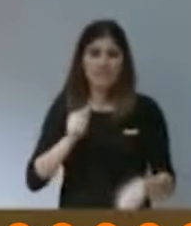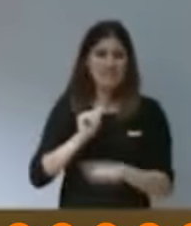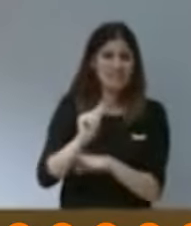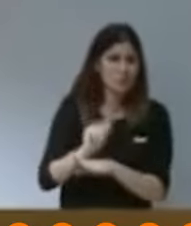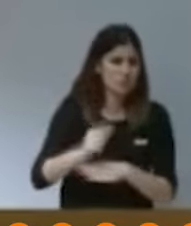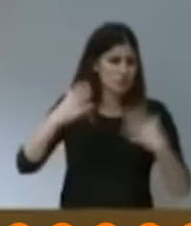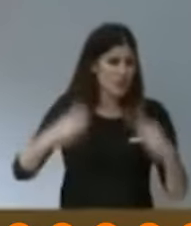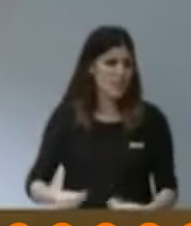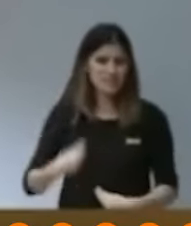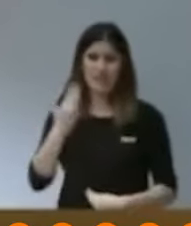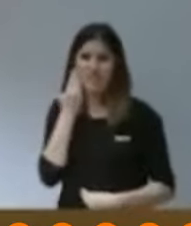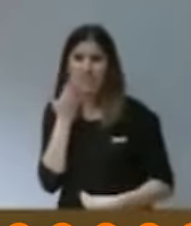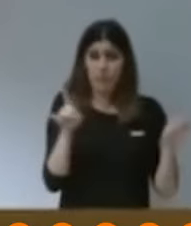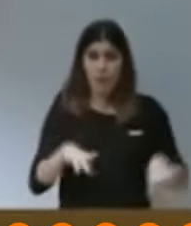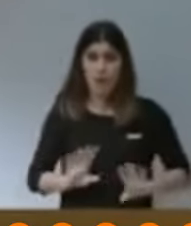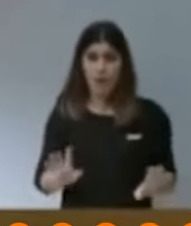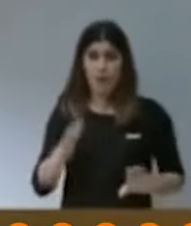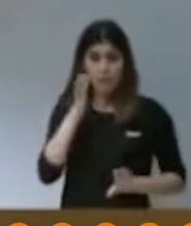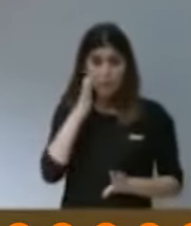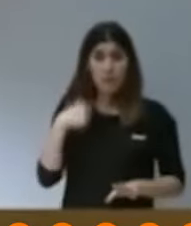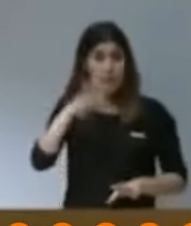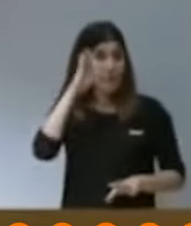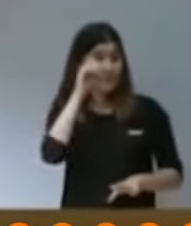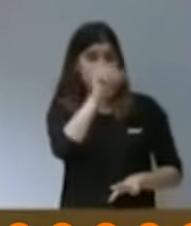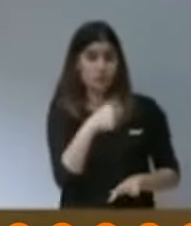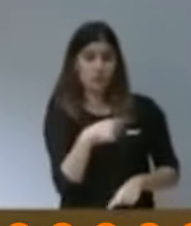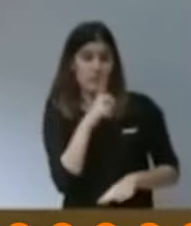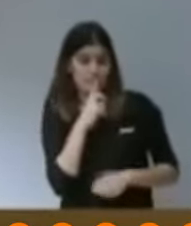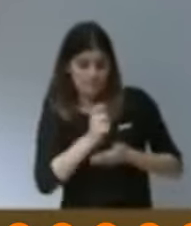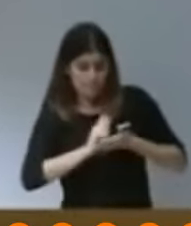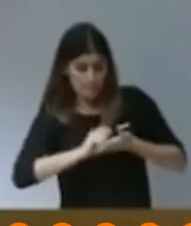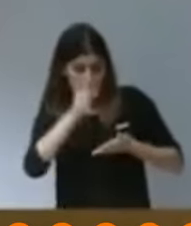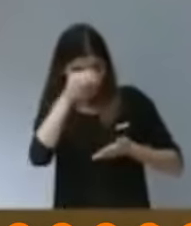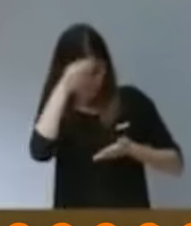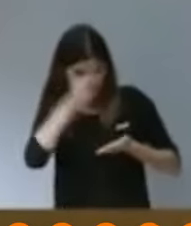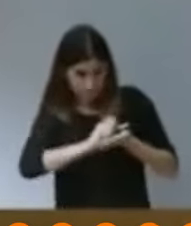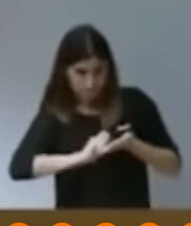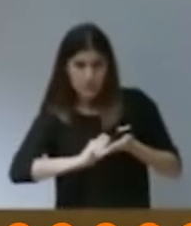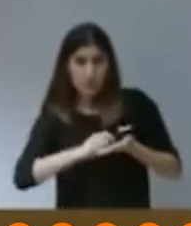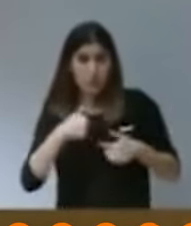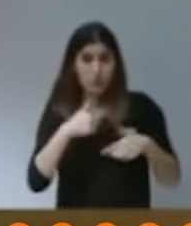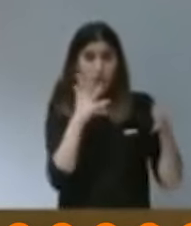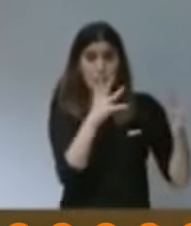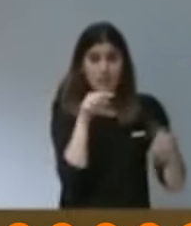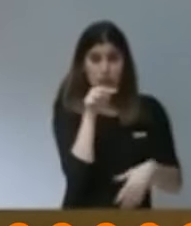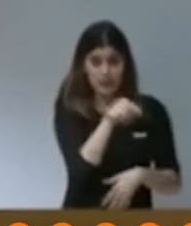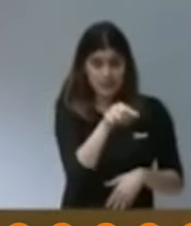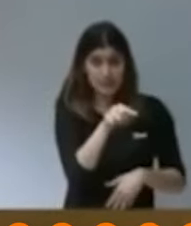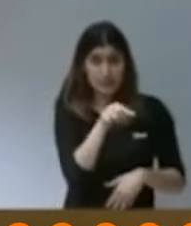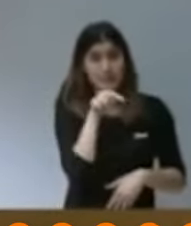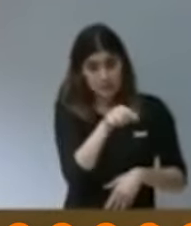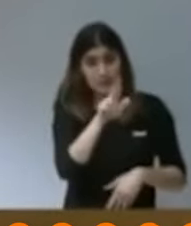insults, amb un to, però igual que jo l'escolte i callaeta, prenent notes, jo li recomano a vostè,